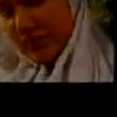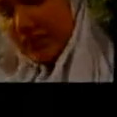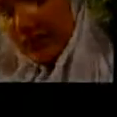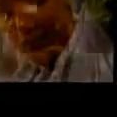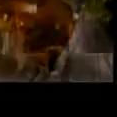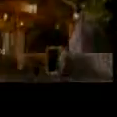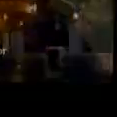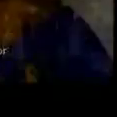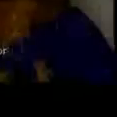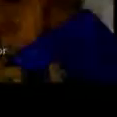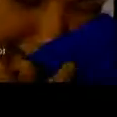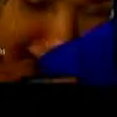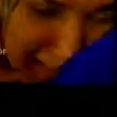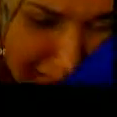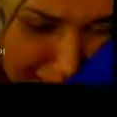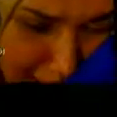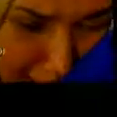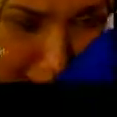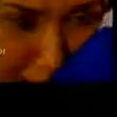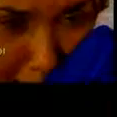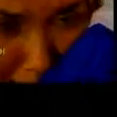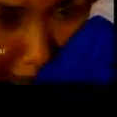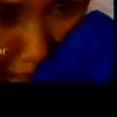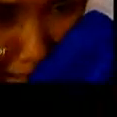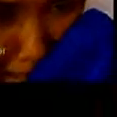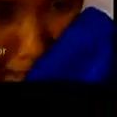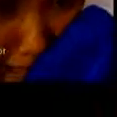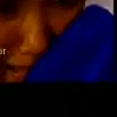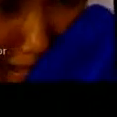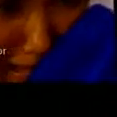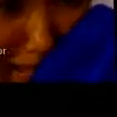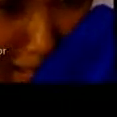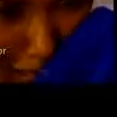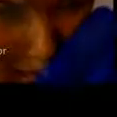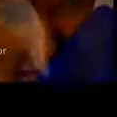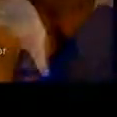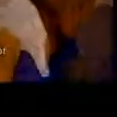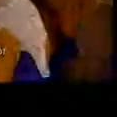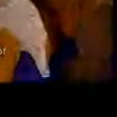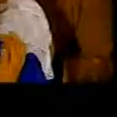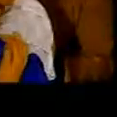Apa yang terluki di cermin wajahku ini